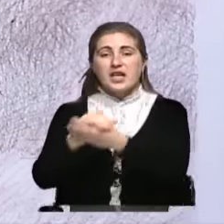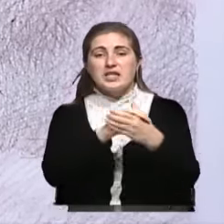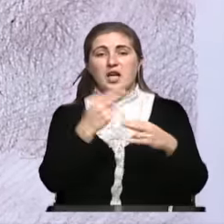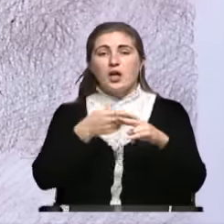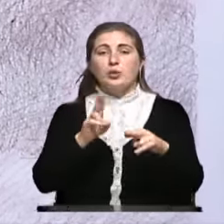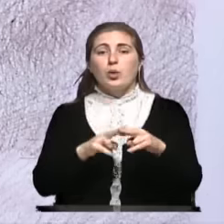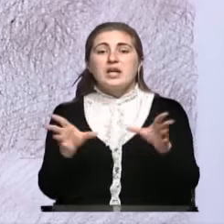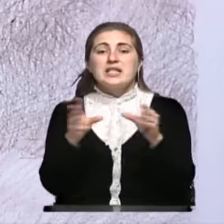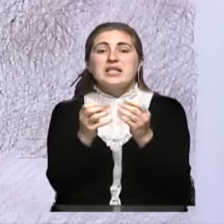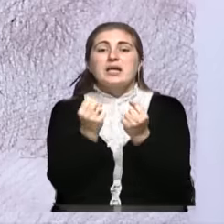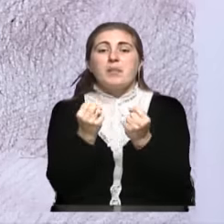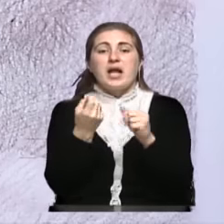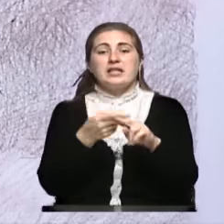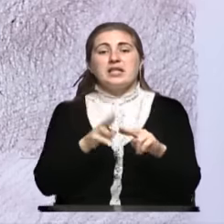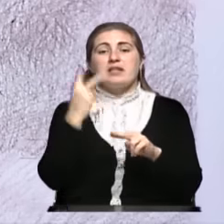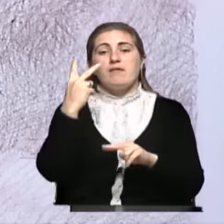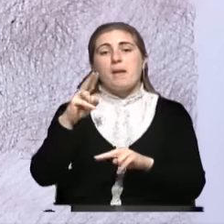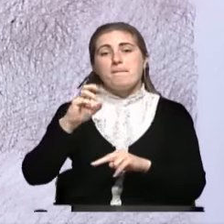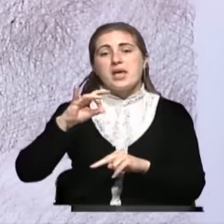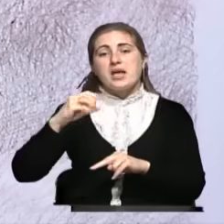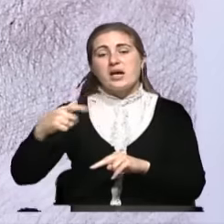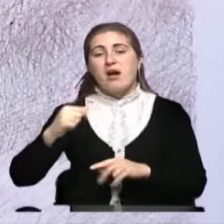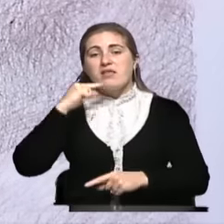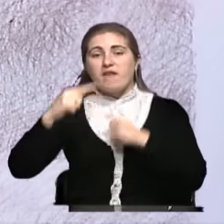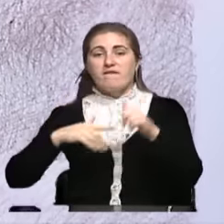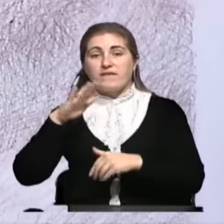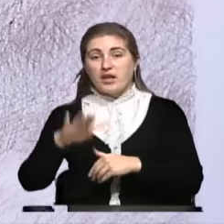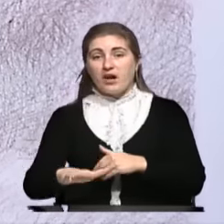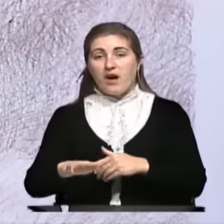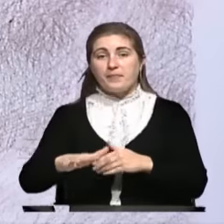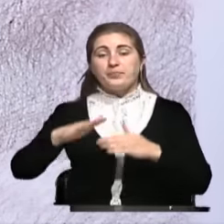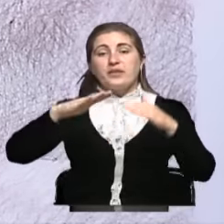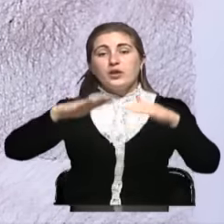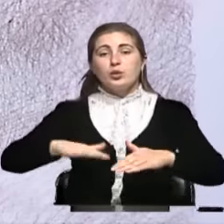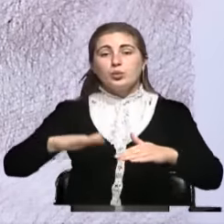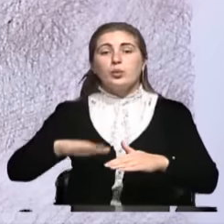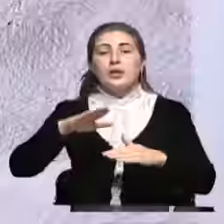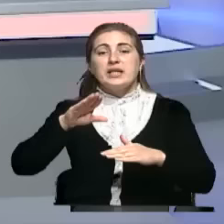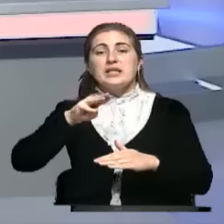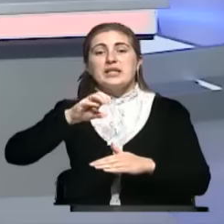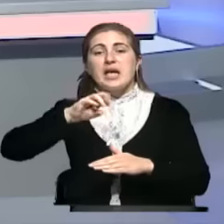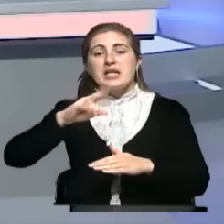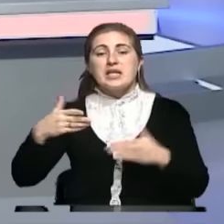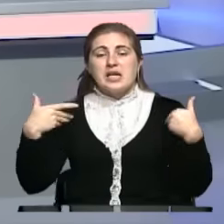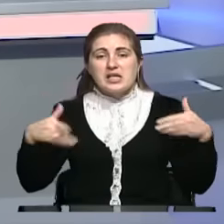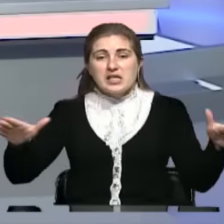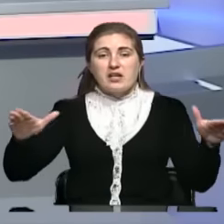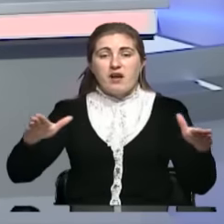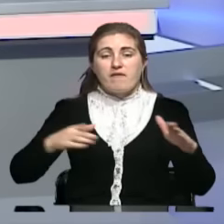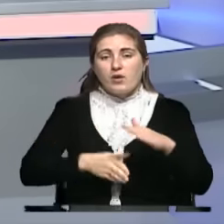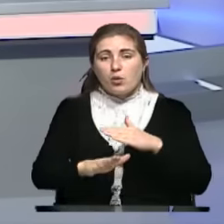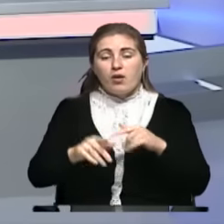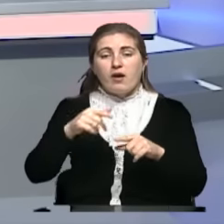скрепляет эти два берега на века. Внизу, в тени крыльев орла, выходит грифон,